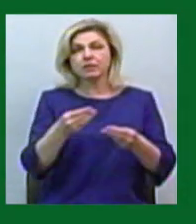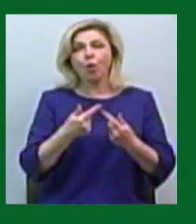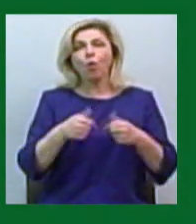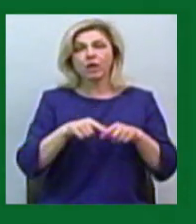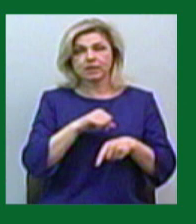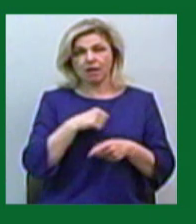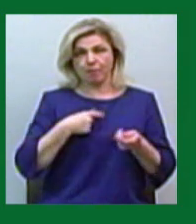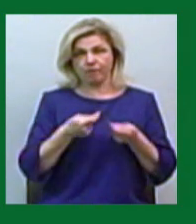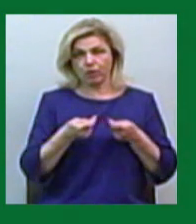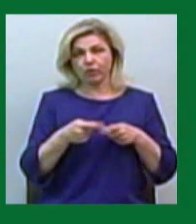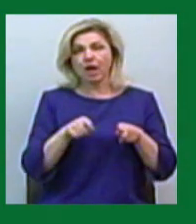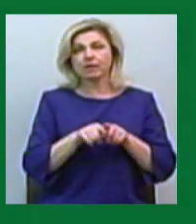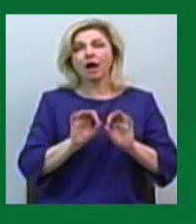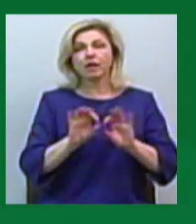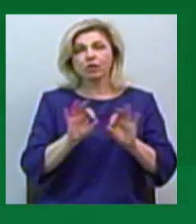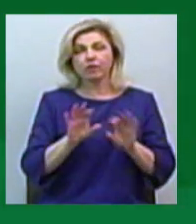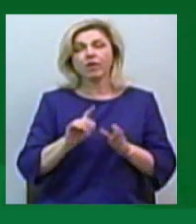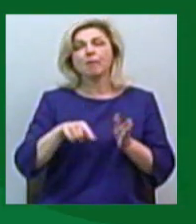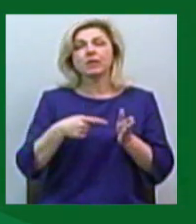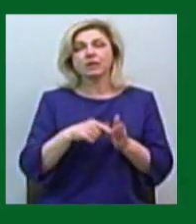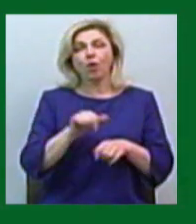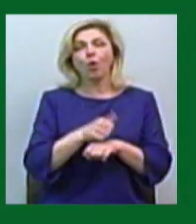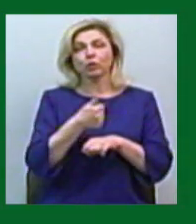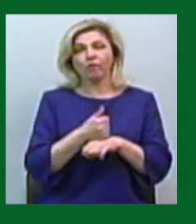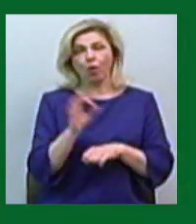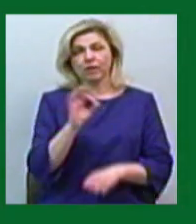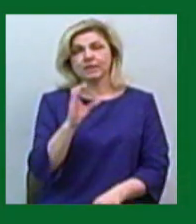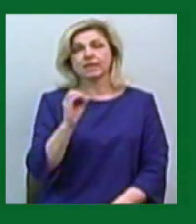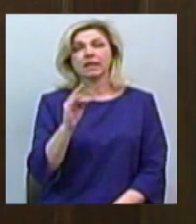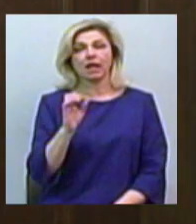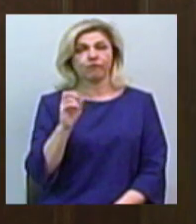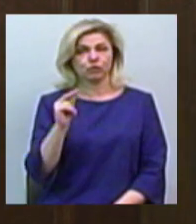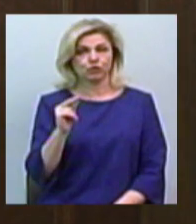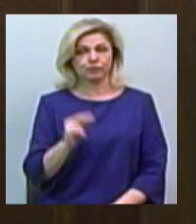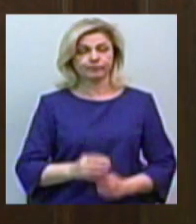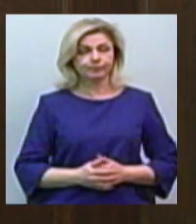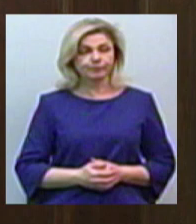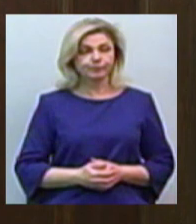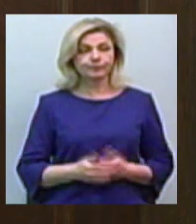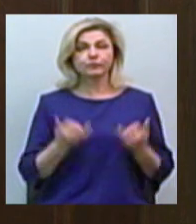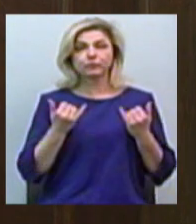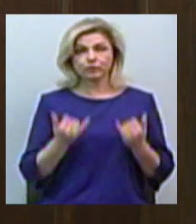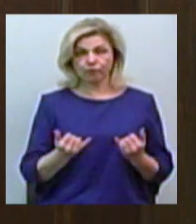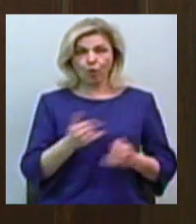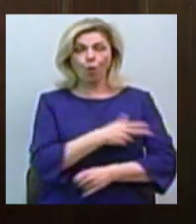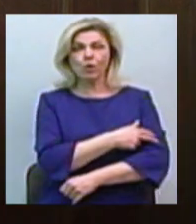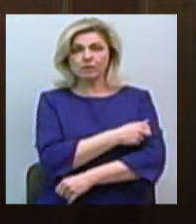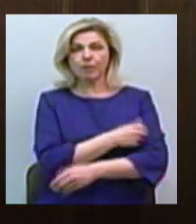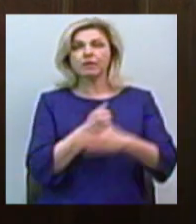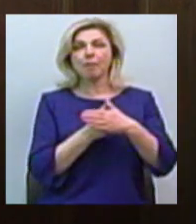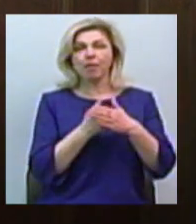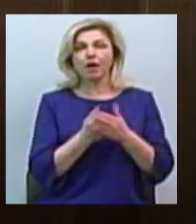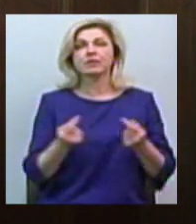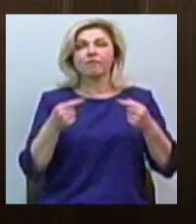Про це журналістам Суспільного розповів Миколаївський міський голова Олександр Сінкевич. У нас сьогодні як госпітальна база визначена обласну